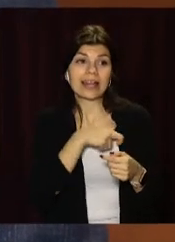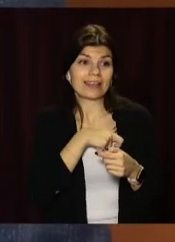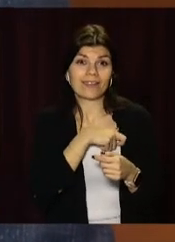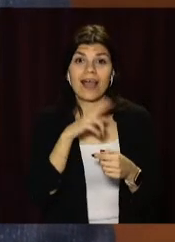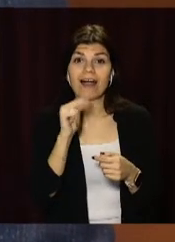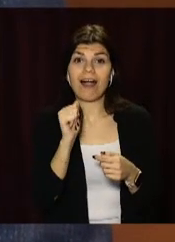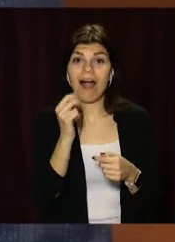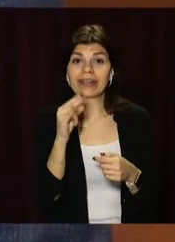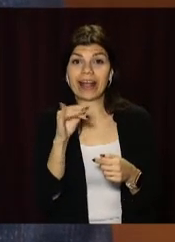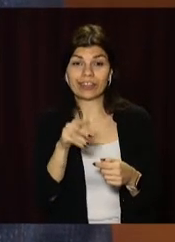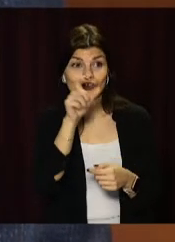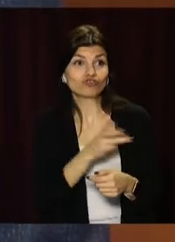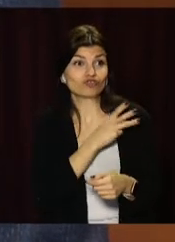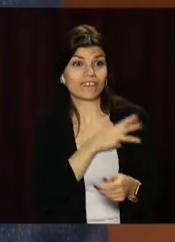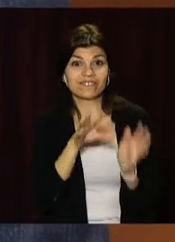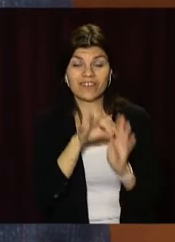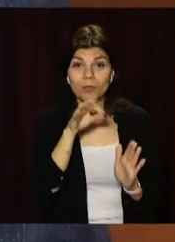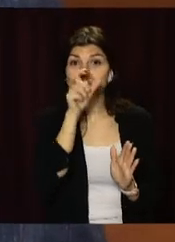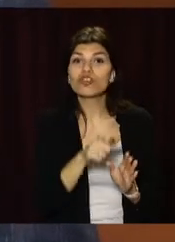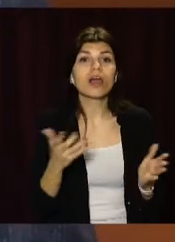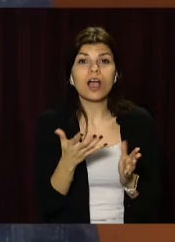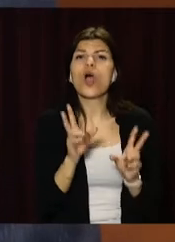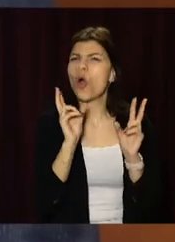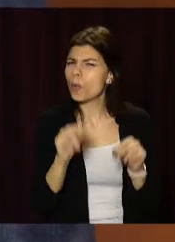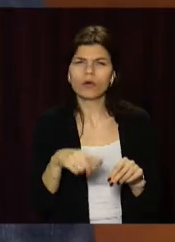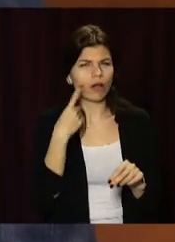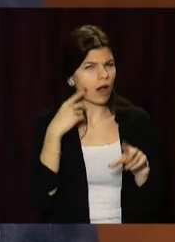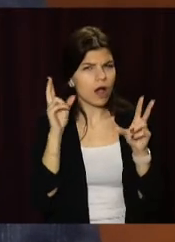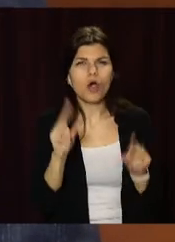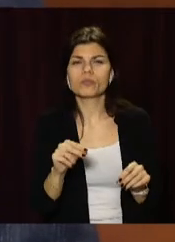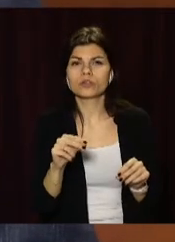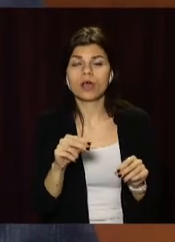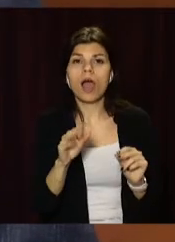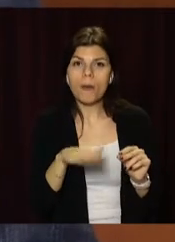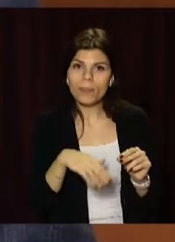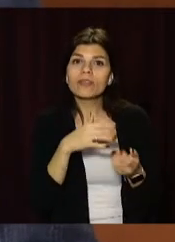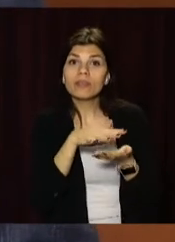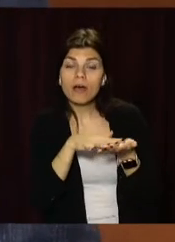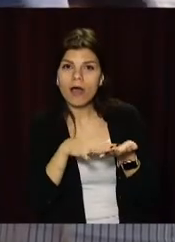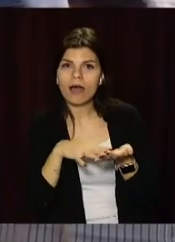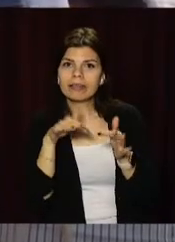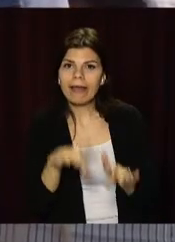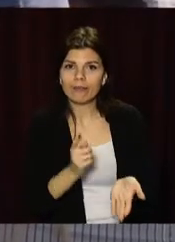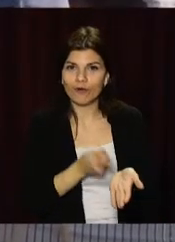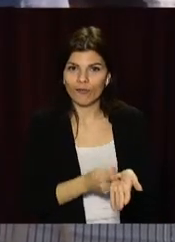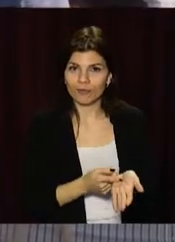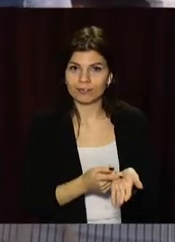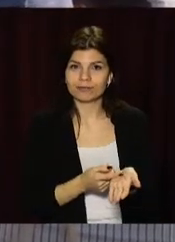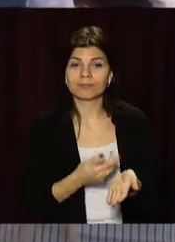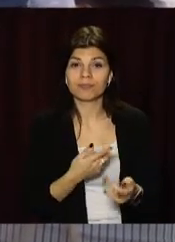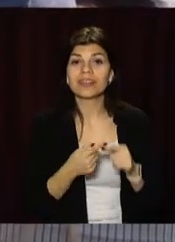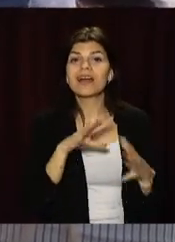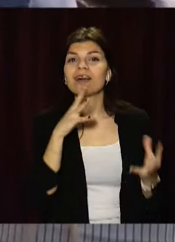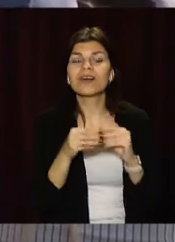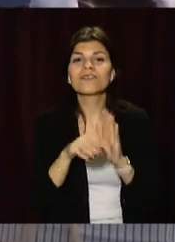депутата, від людину, який обіцяє до людину, який робить. За результатами місцевих